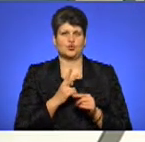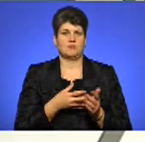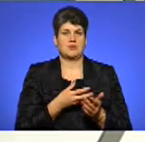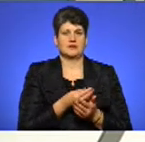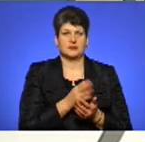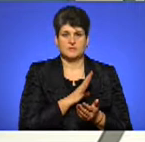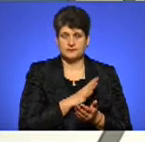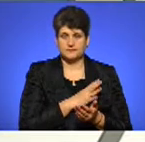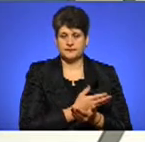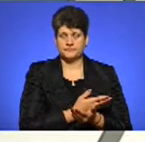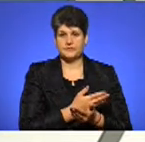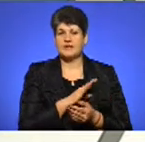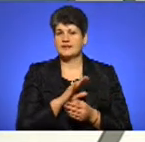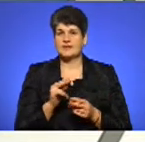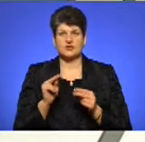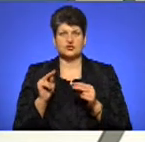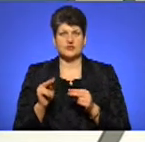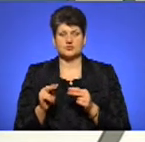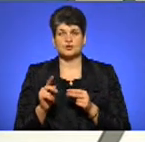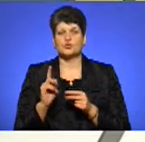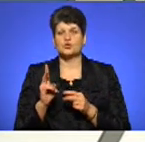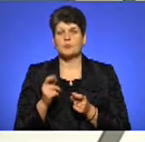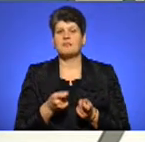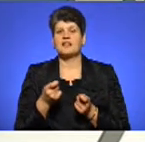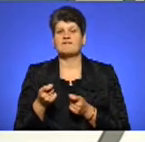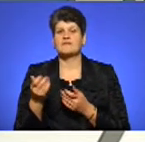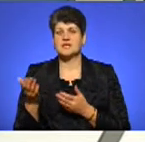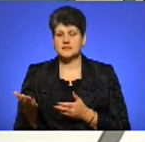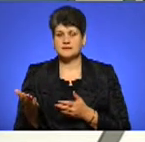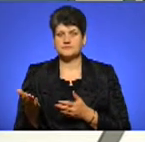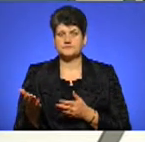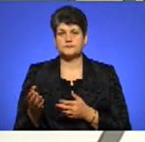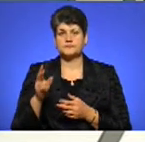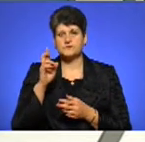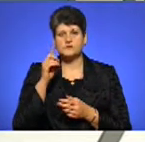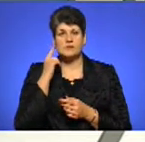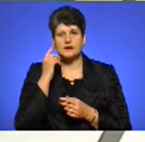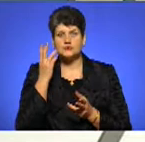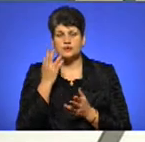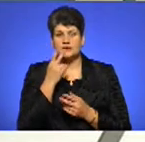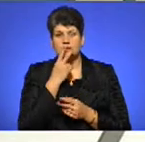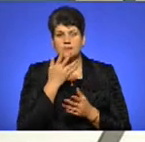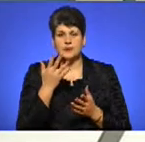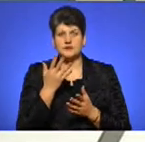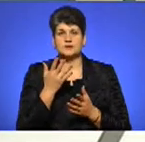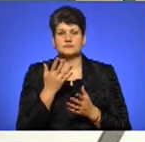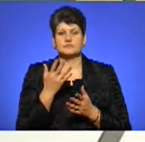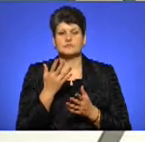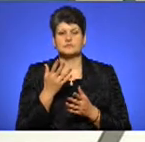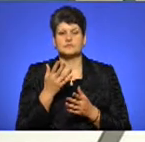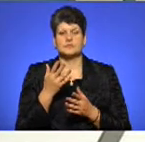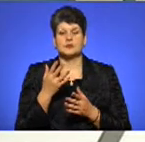і нечесно до тих, хто привіз, що держава не чує, не бачить, бо вона заганяє цей народ.